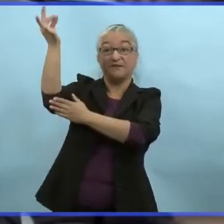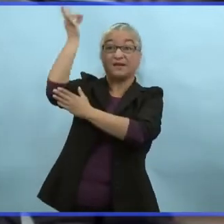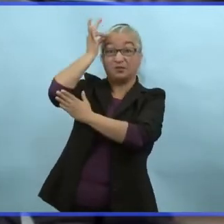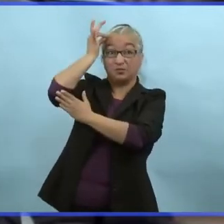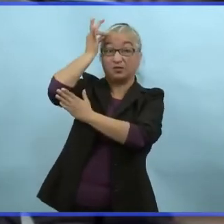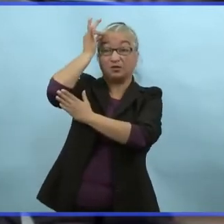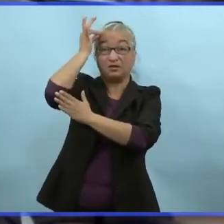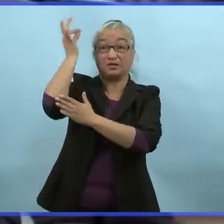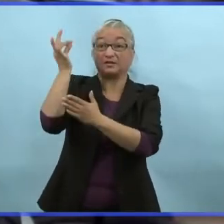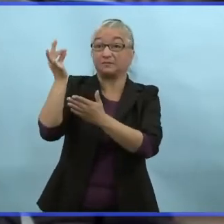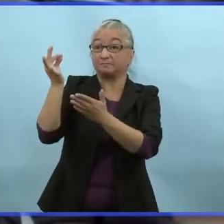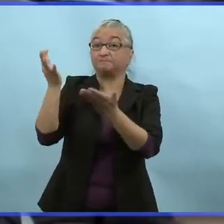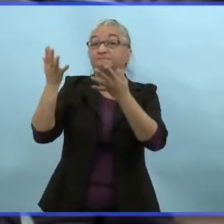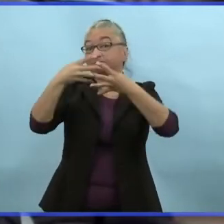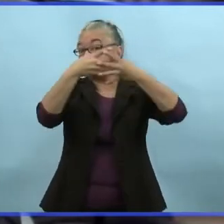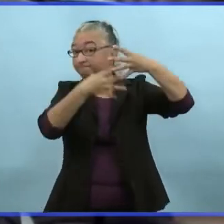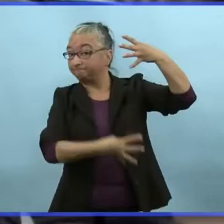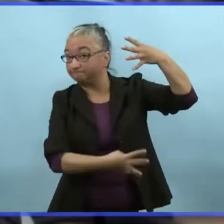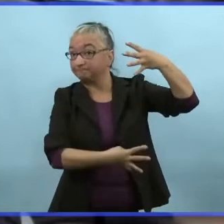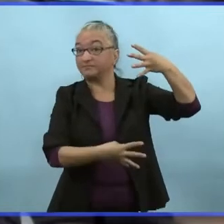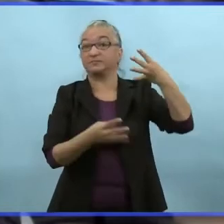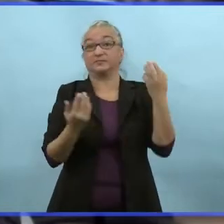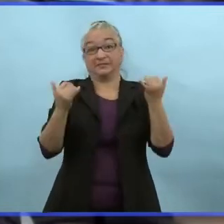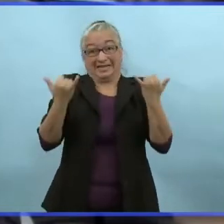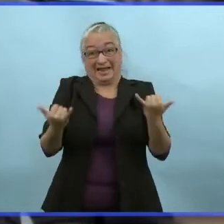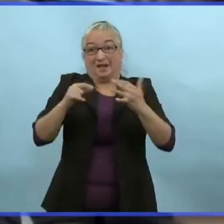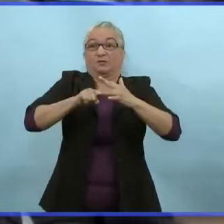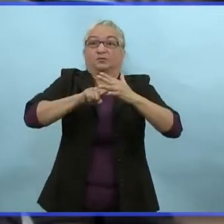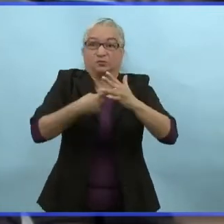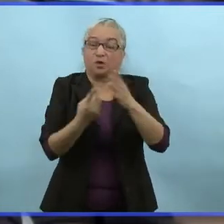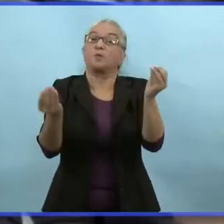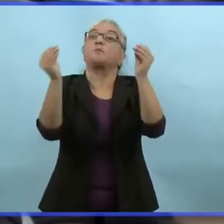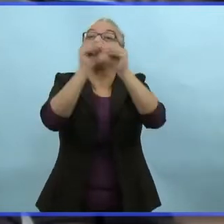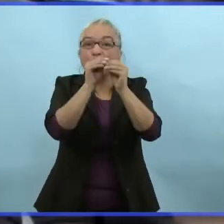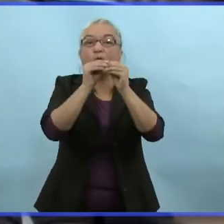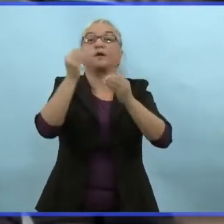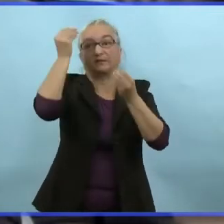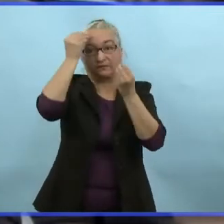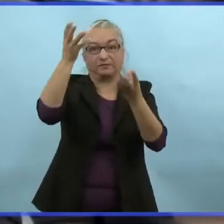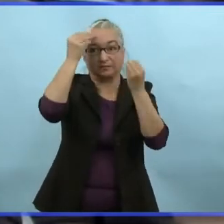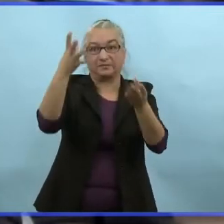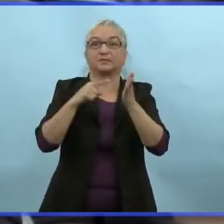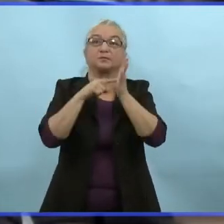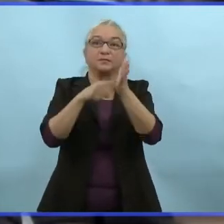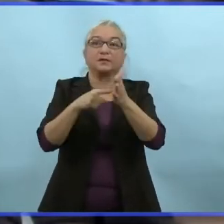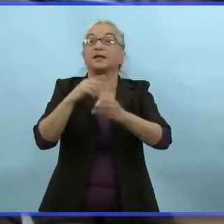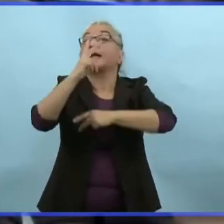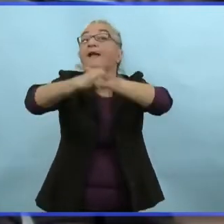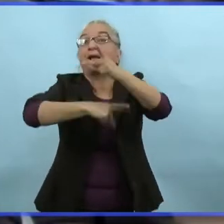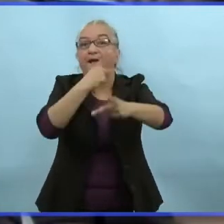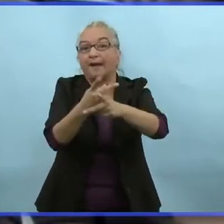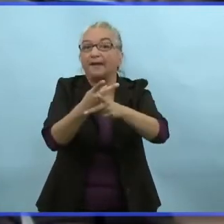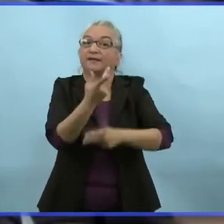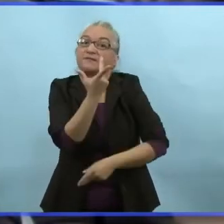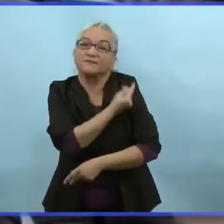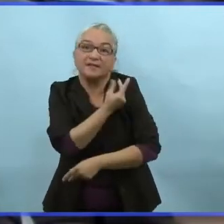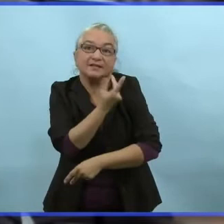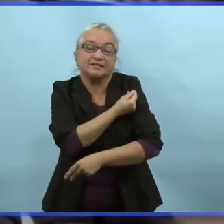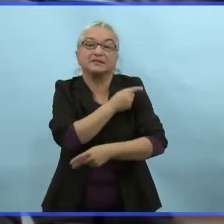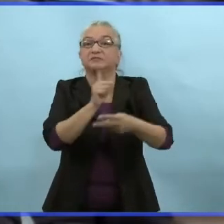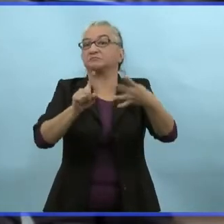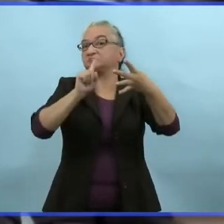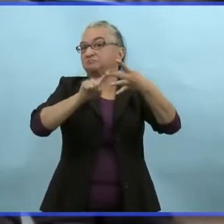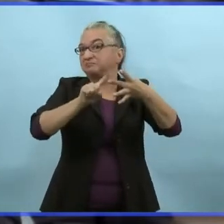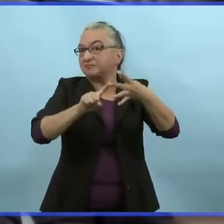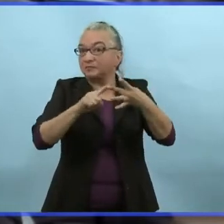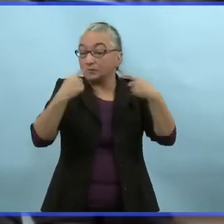provinciale. Au niveau de la version fédérale, il y a plus de renseignements. Ça donne le